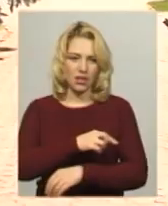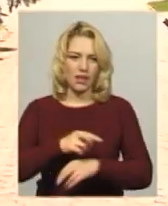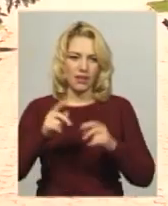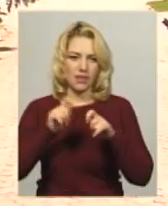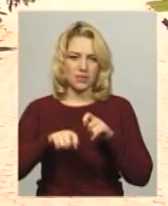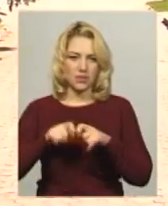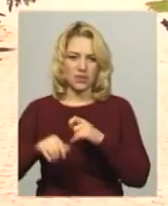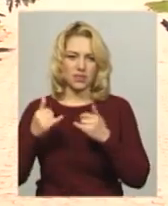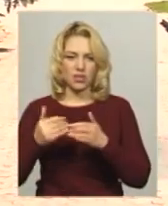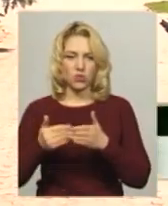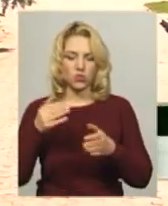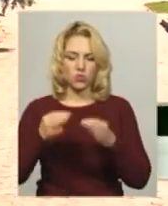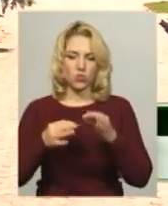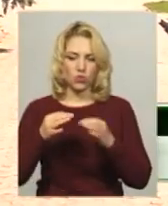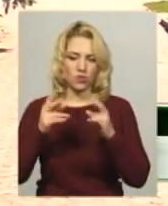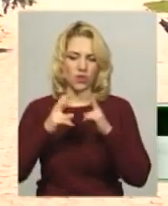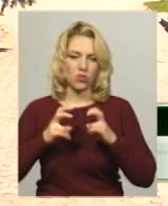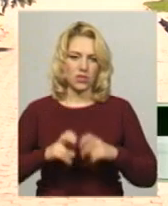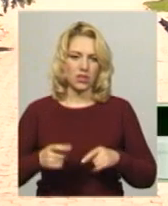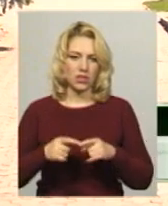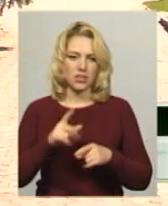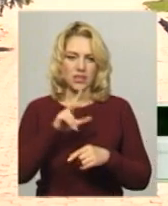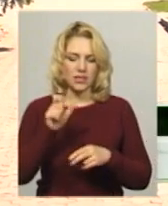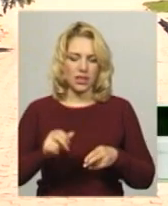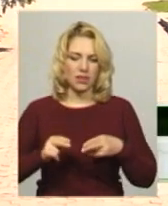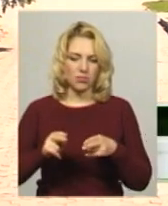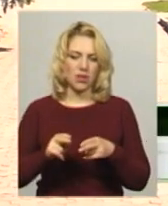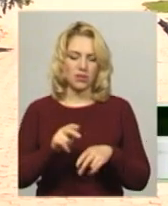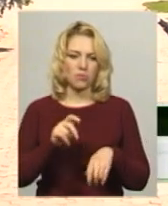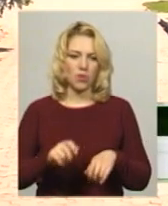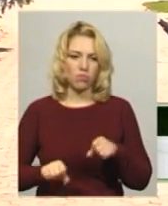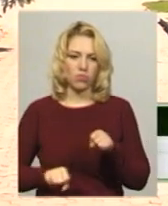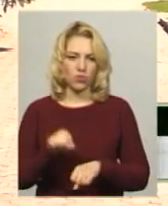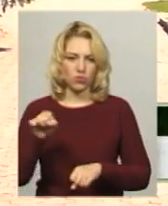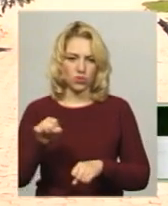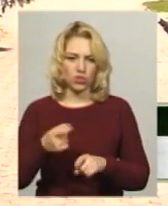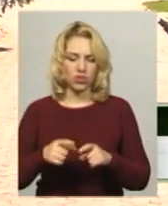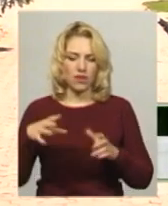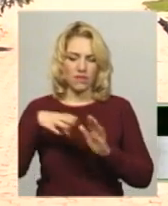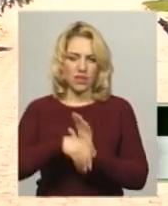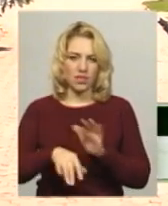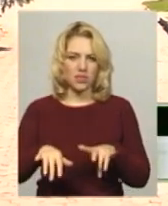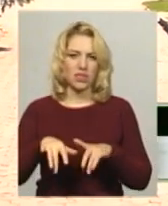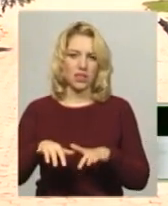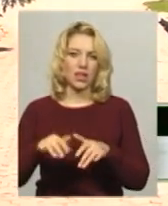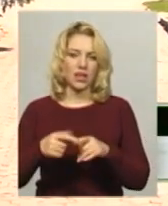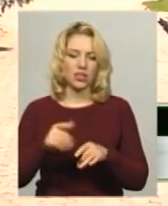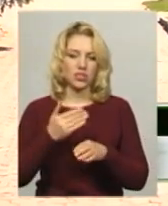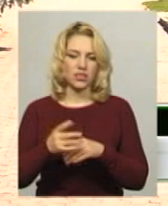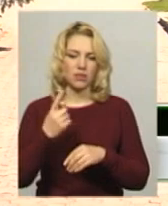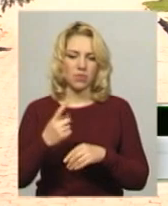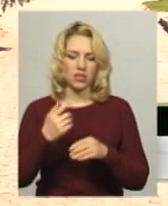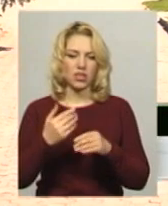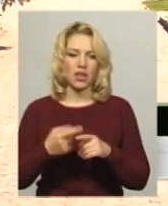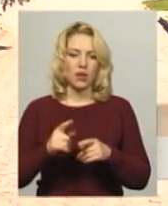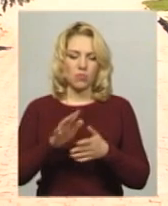Наразі досудове розслідування за кримінальним правопорушенням, внесеним ЄРДР за частиною першої статті 125, продовжується.